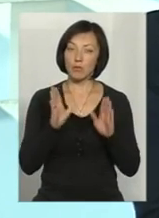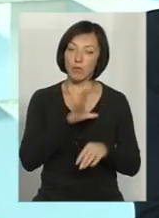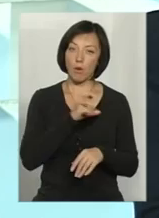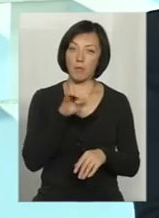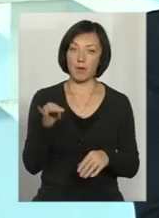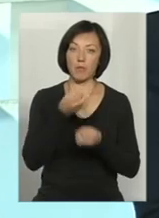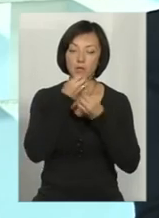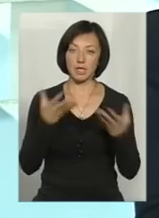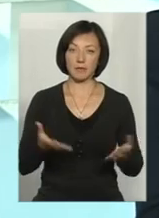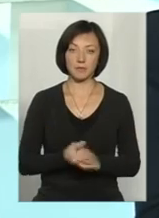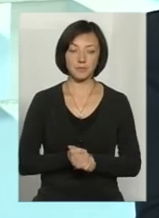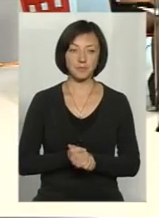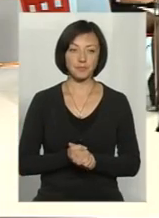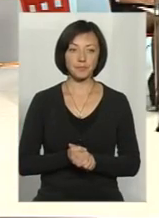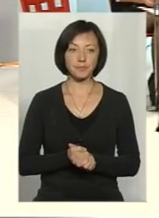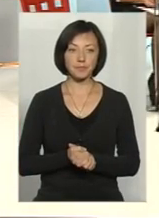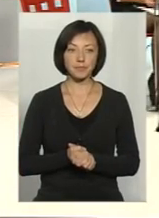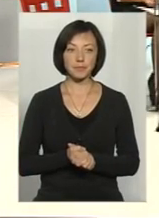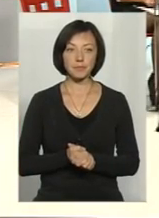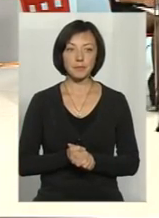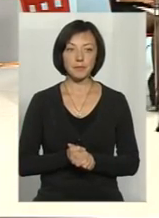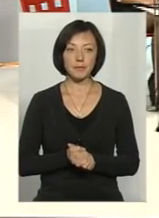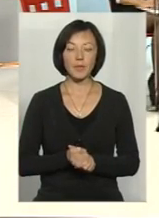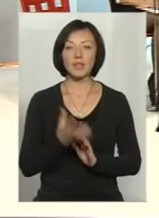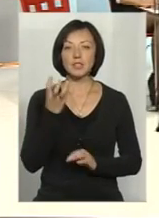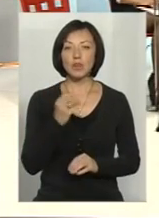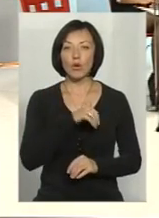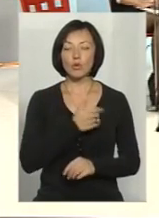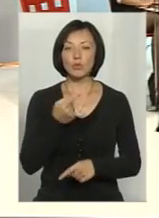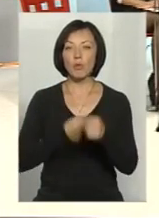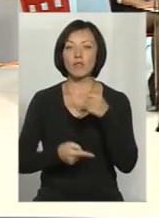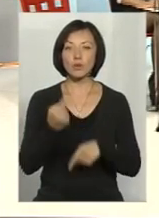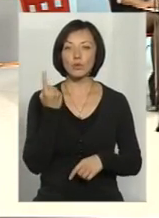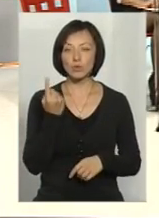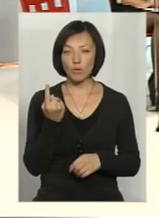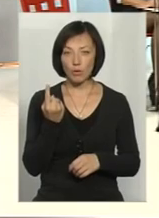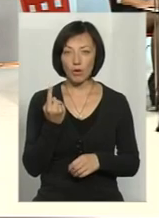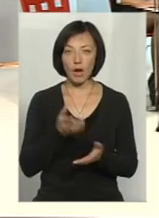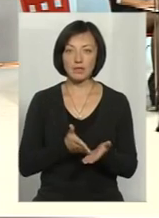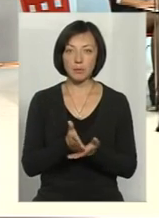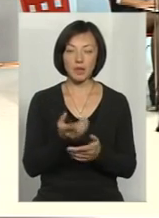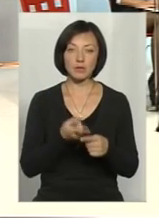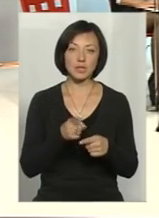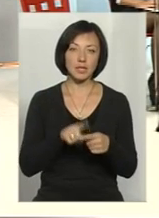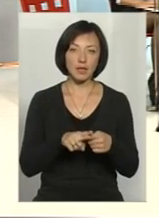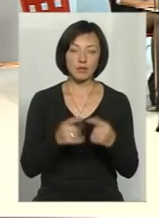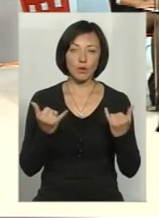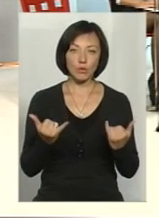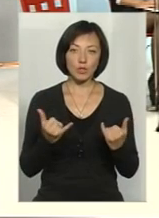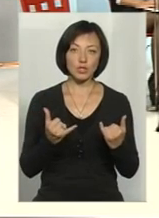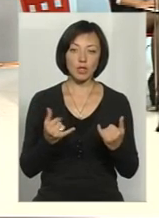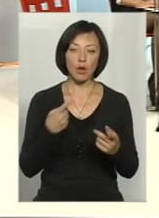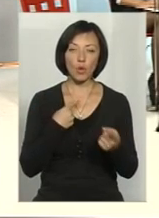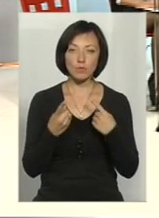позитив для обох сторон. Я, шановні гості, хочу повернутися ще до одного аспекту цієї сьогоднішньої